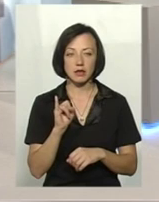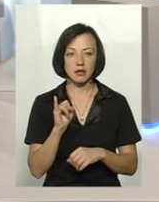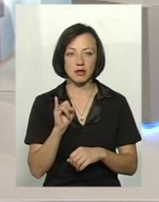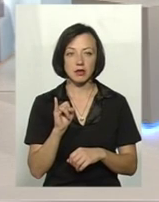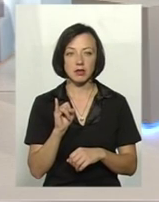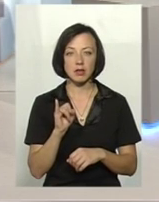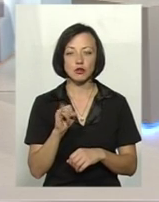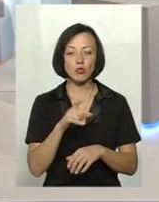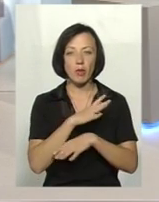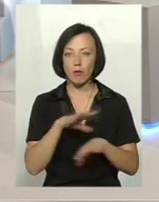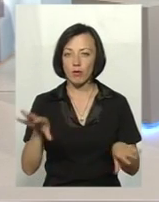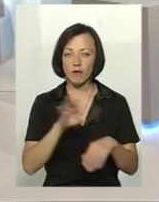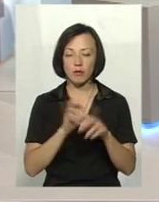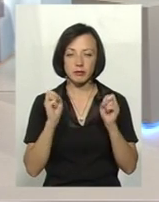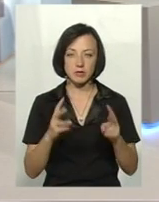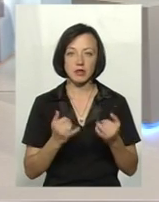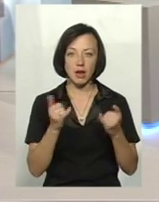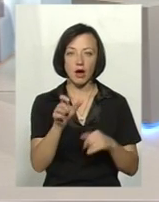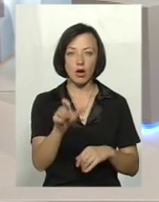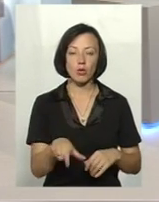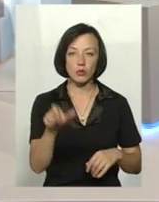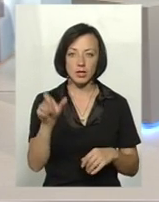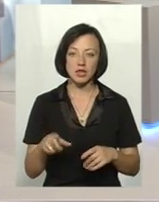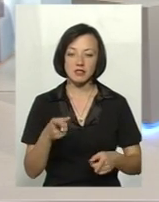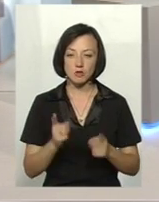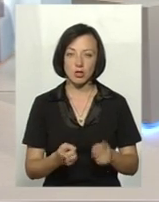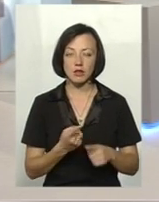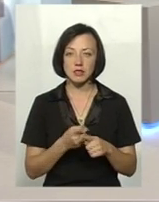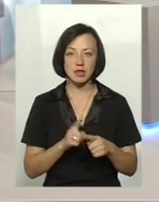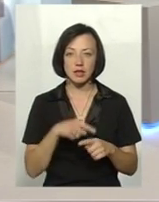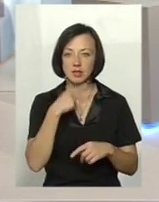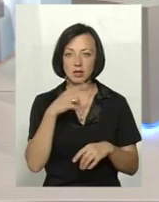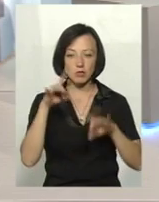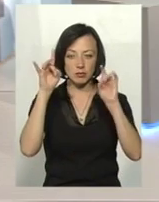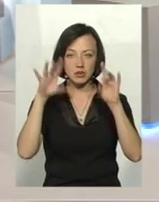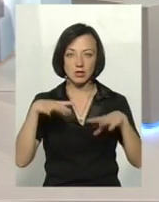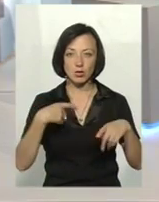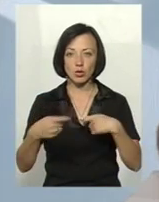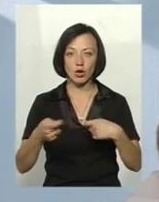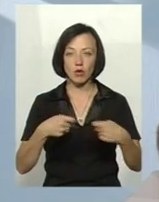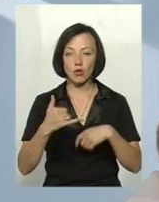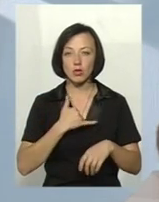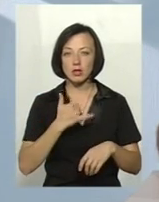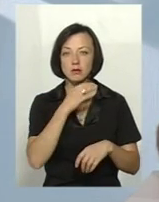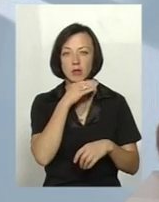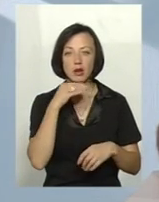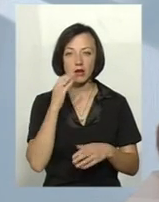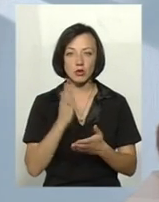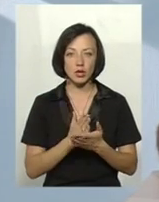і виключитись хвороби, які небезпечні для людей. Ну, звичайно, це ми не скажемо про стихійну торгівлю, тому що в нас є багато дуже